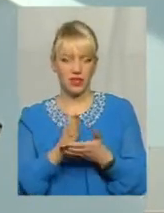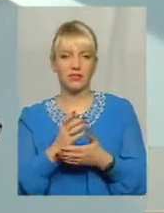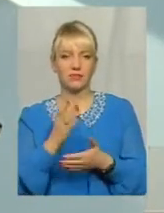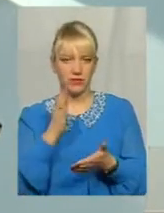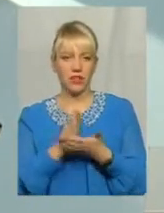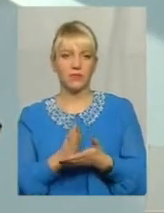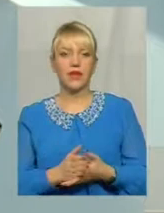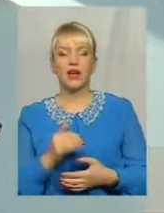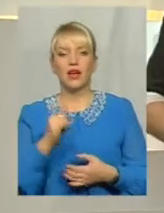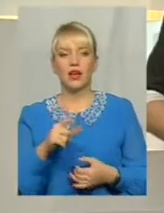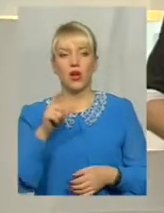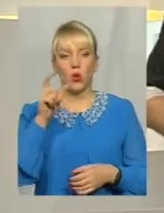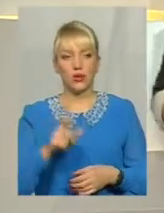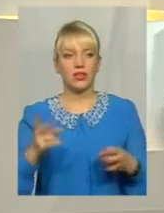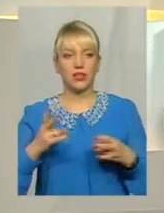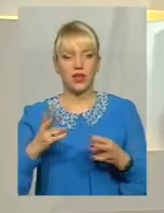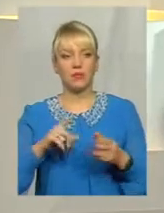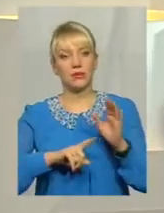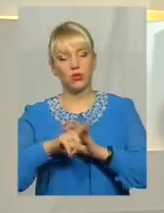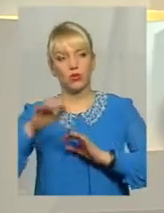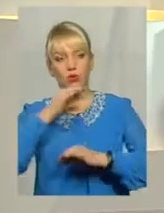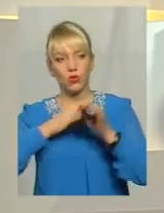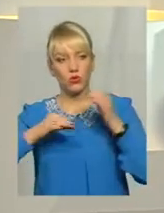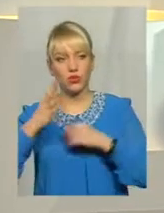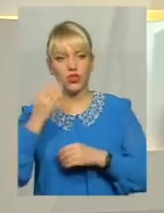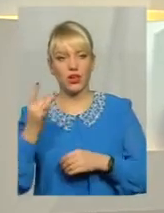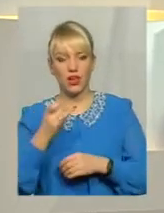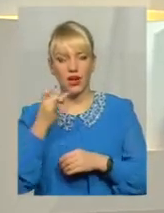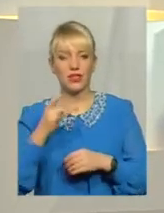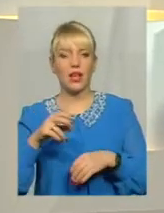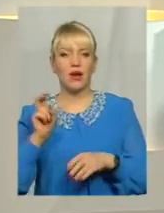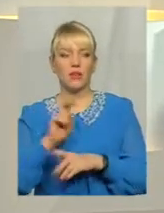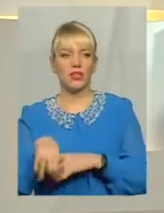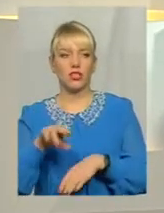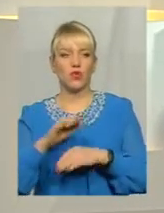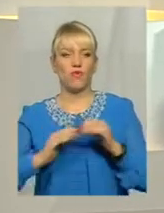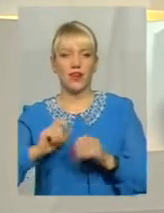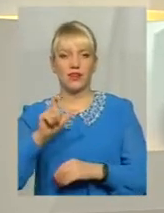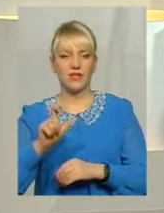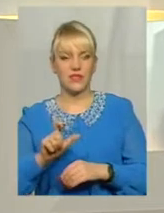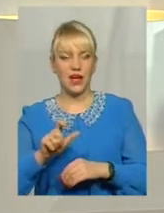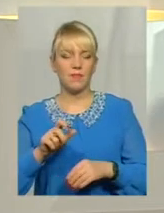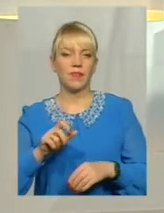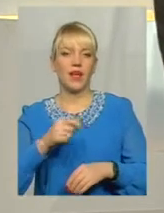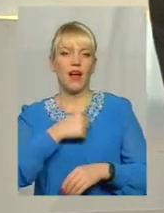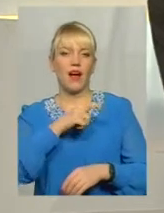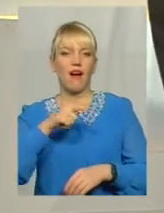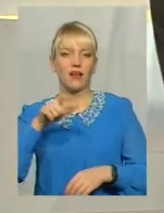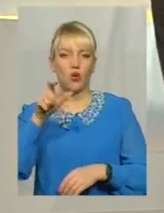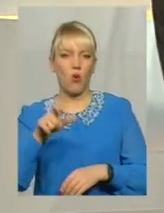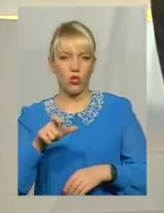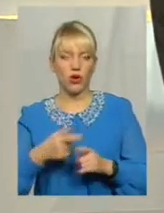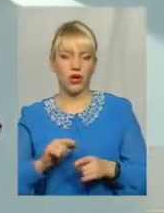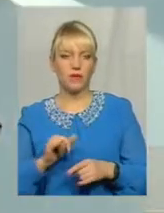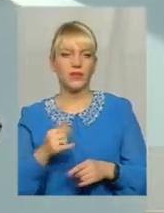Тобто, по суті, людині варто проконсультуватися, ще раз прийти до фахівця, кардіолога. Скажуть, які